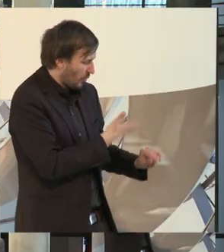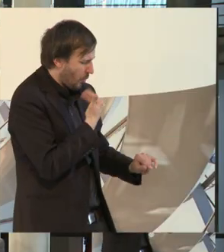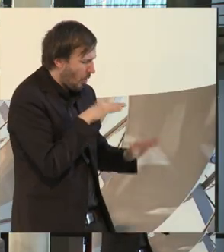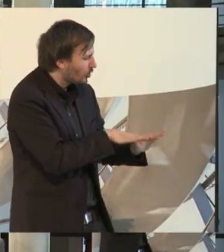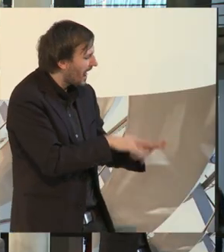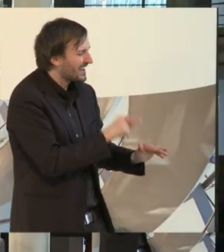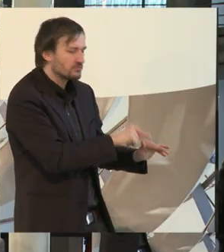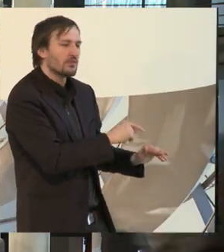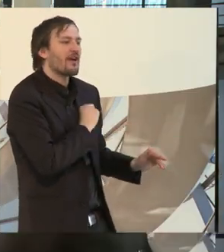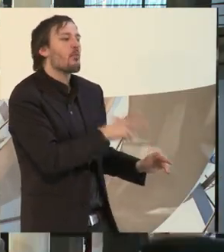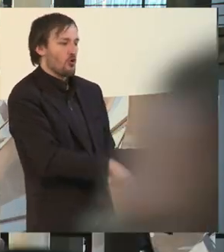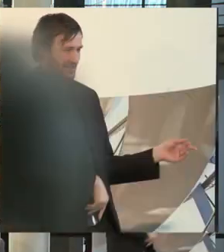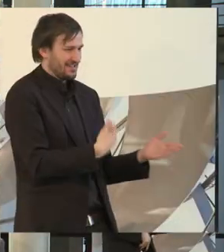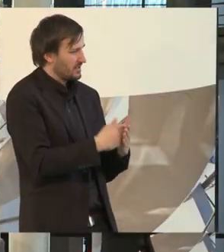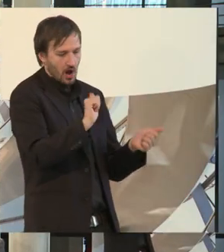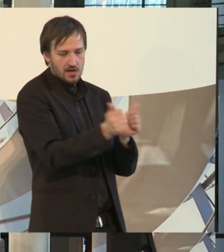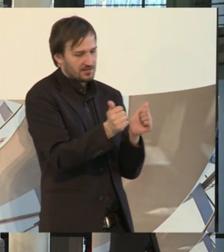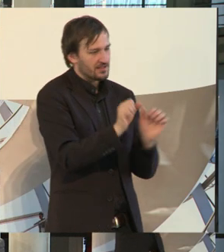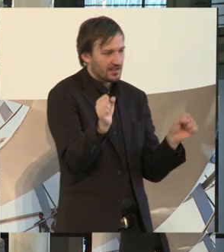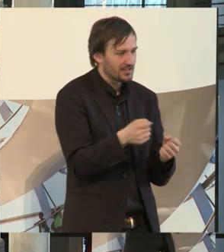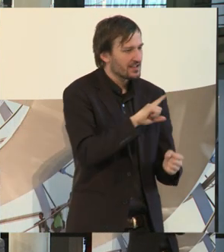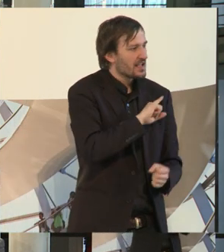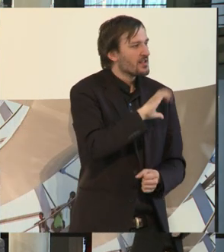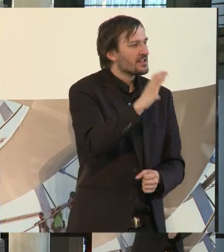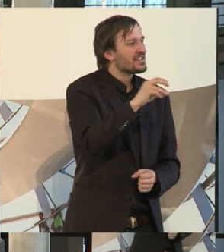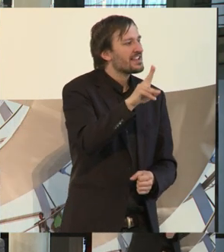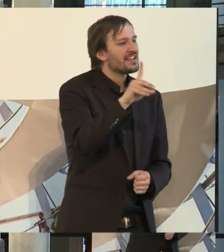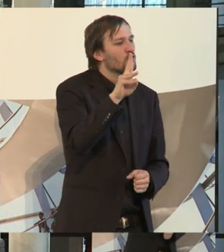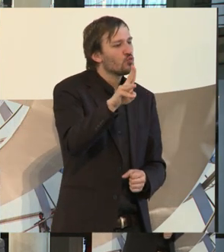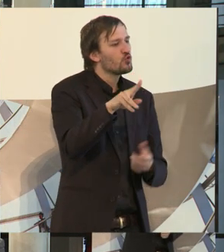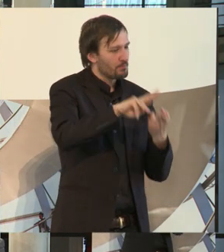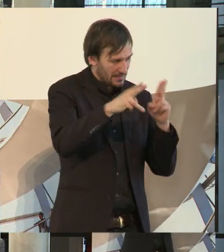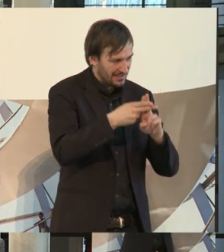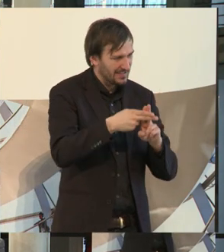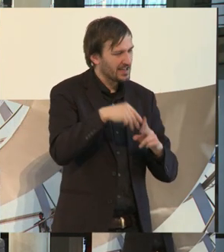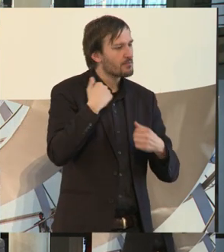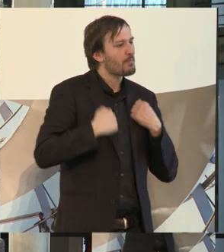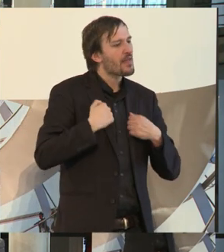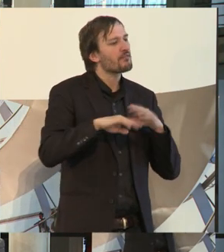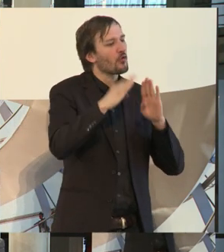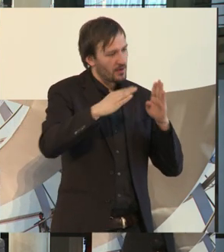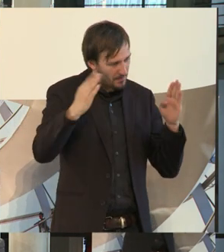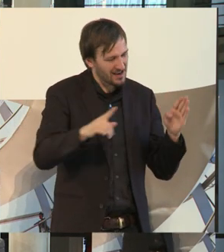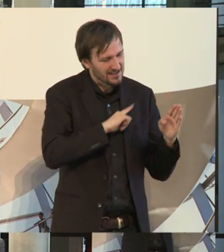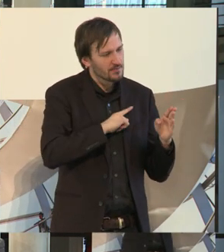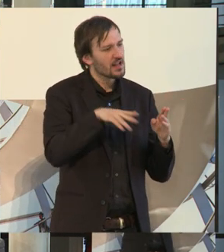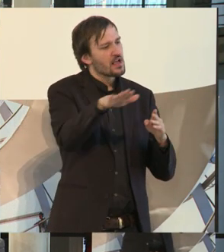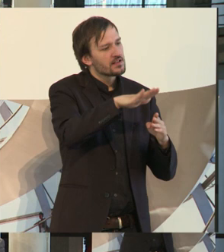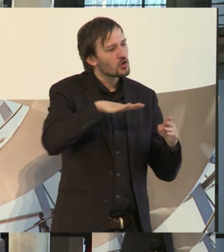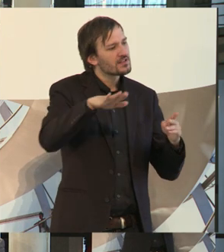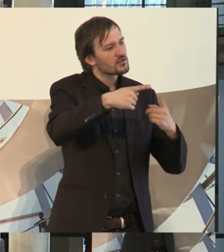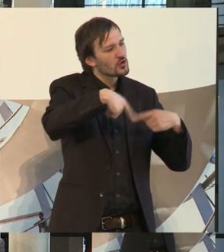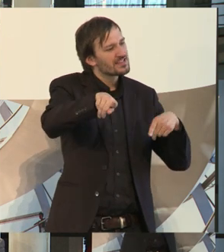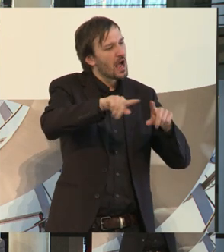Weiteren bin ich auch CDU-Mitglied und ehrenamtlich im Landesfachausschuss für Soziales der CDU Baden-Württemberg. Diesbezüglich bin ich